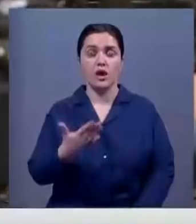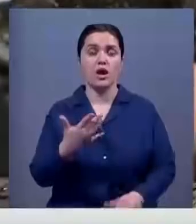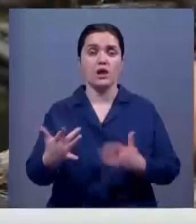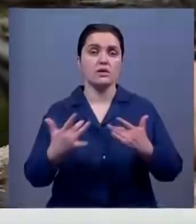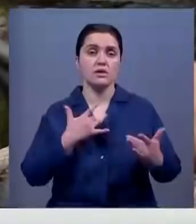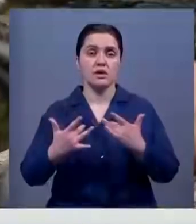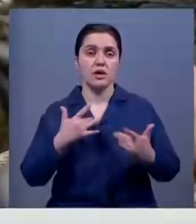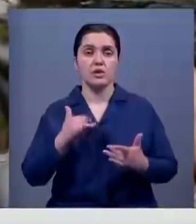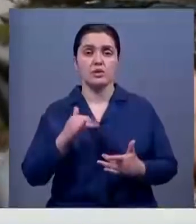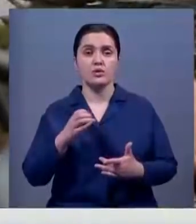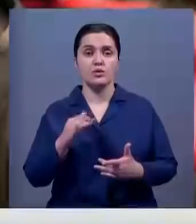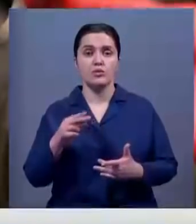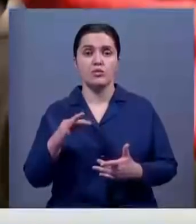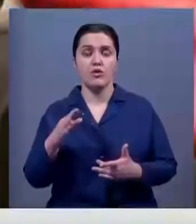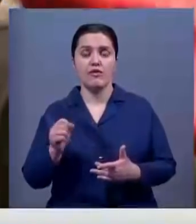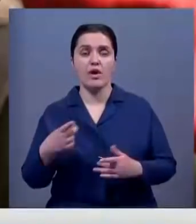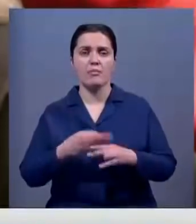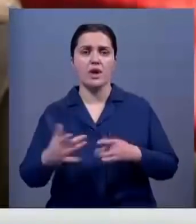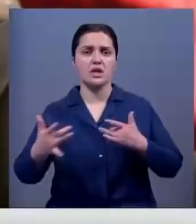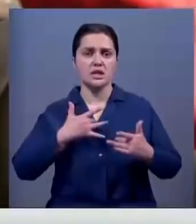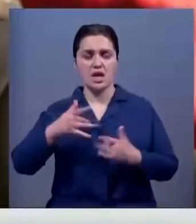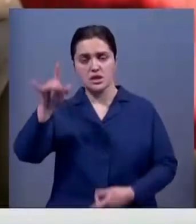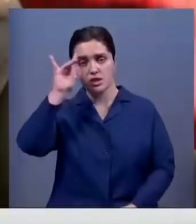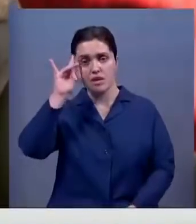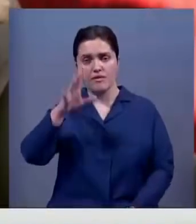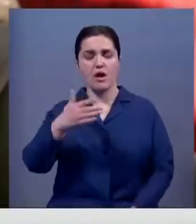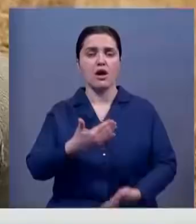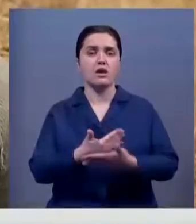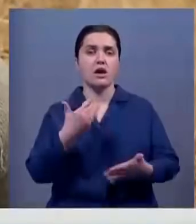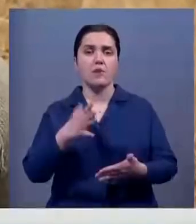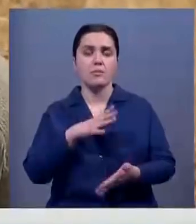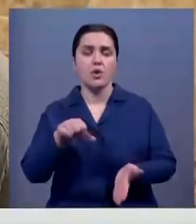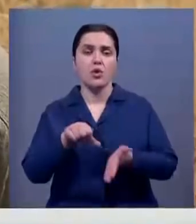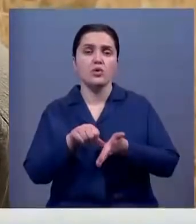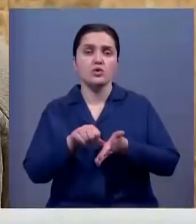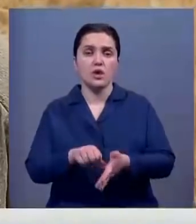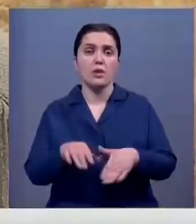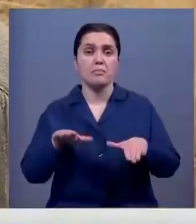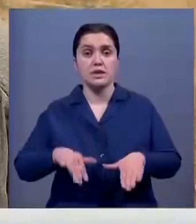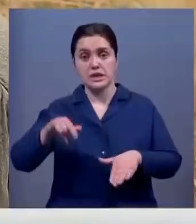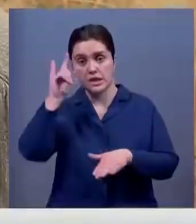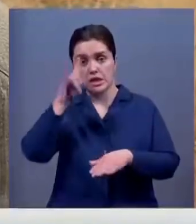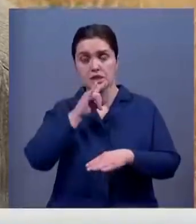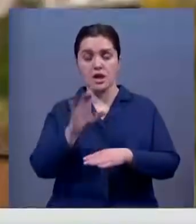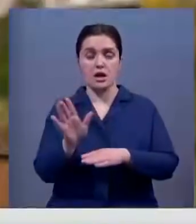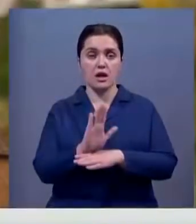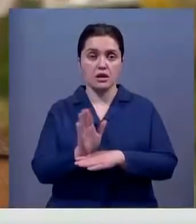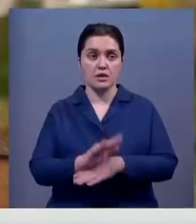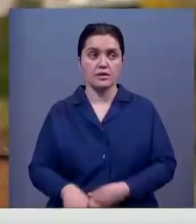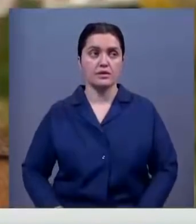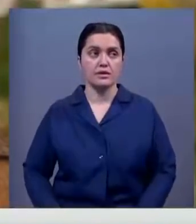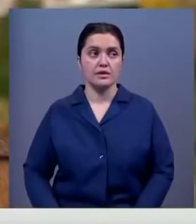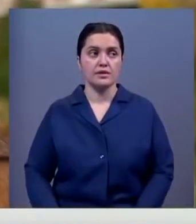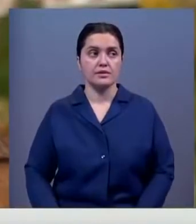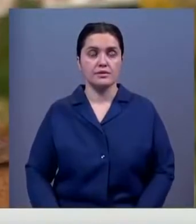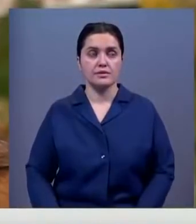Айсанем Ясупова. Артистка небезызвестная. Ранее она уже снималась в нескольких местных и казахстанских картинах. Съемка об